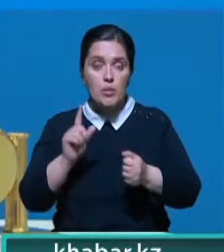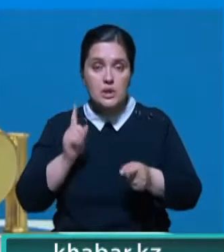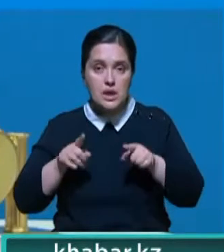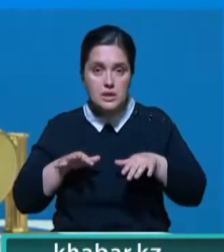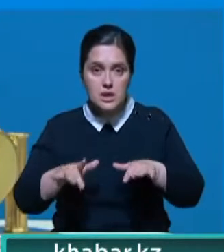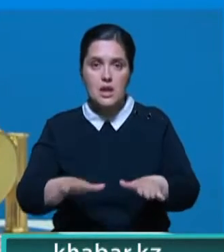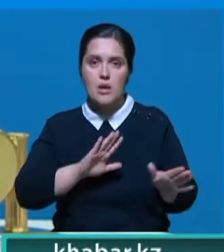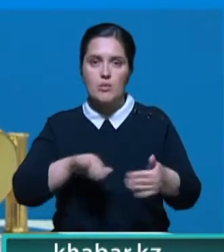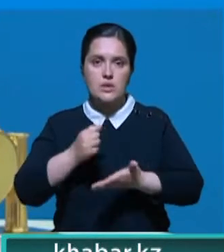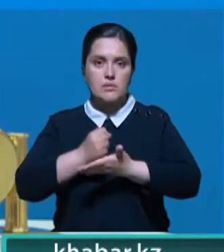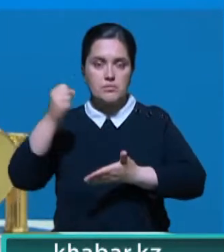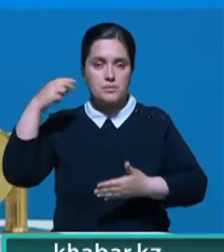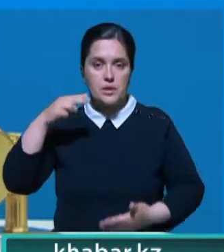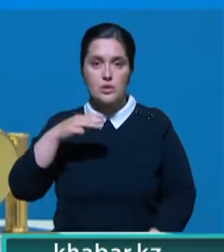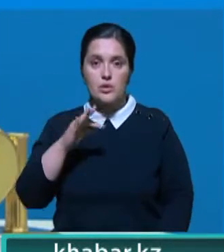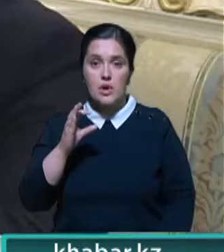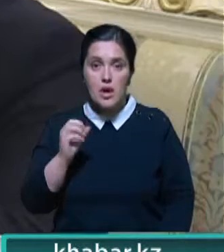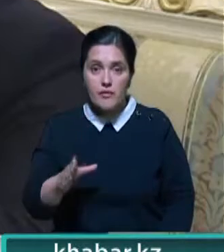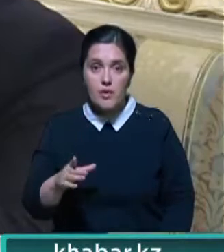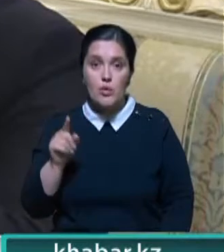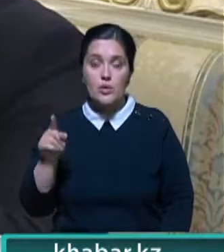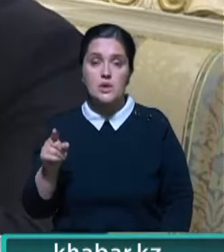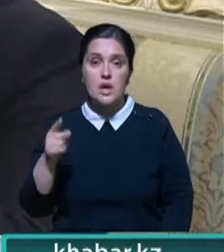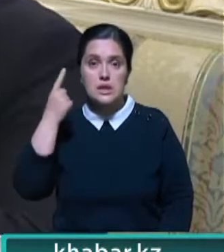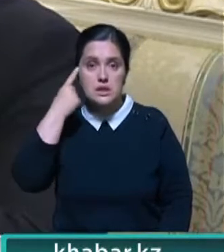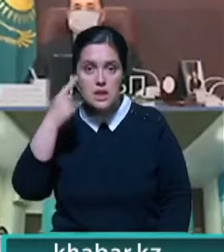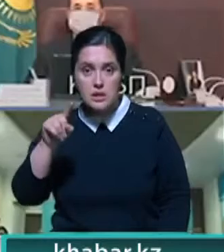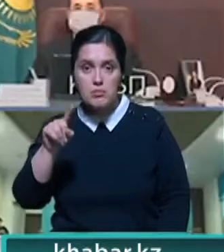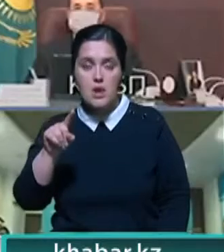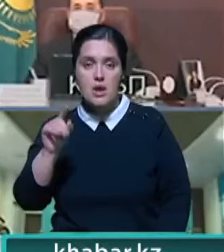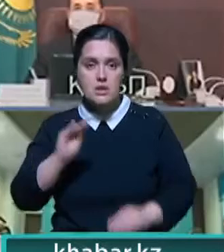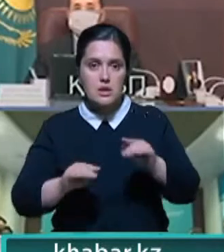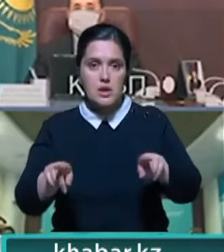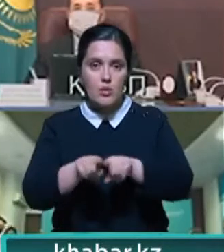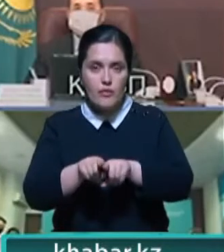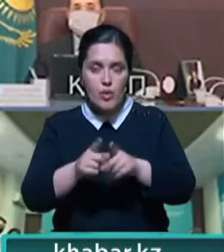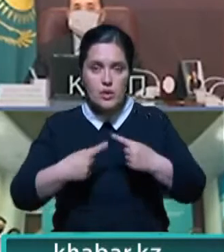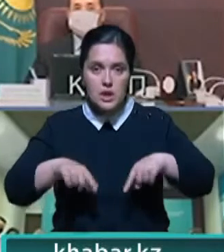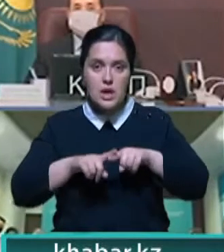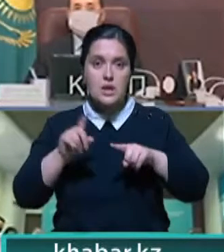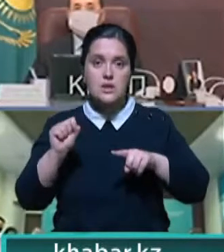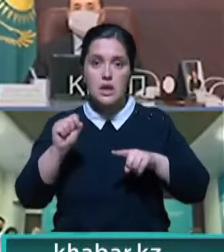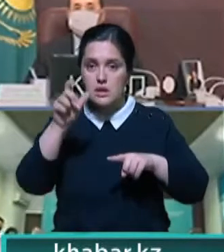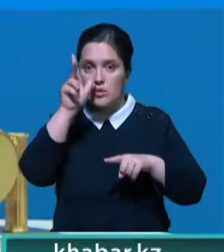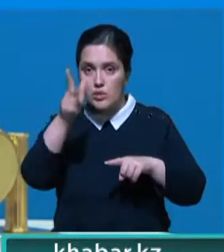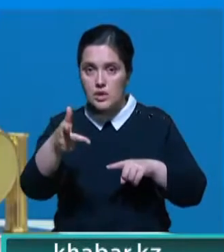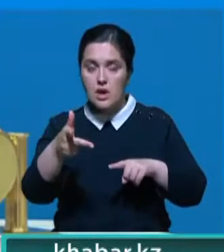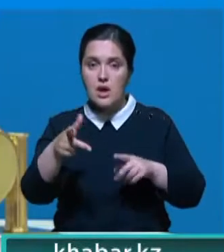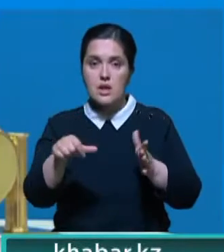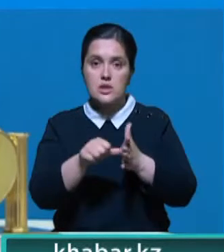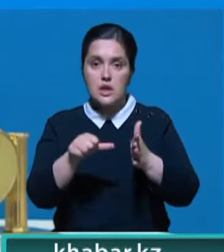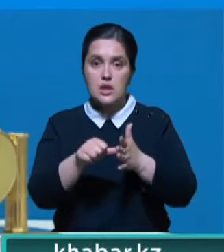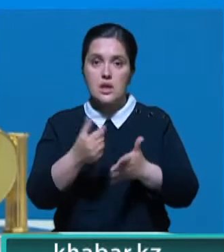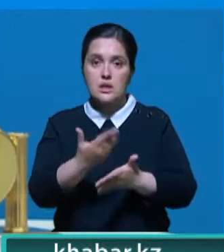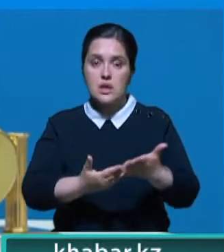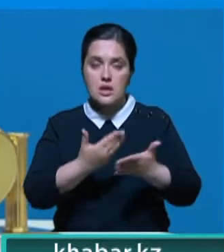появился после инаугурации президента Тукаева. Собственно, он и стал инициатором идей создания такого органа. За три года своего